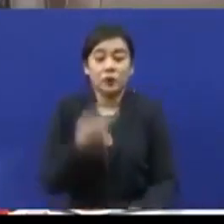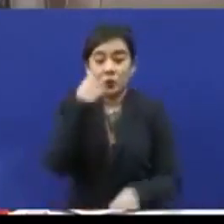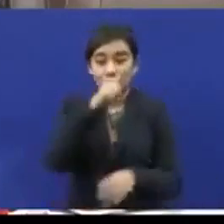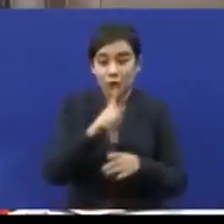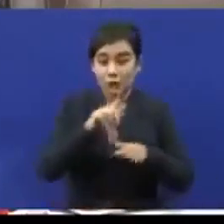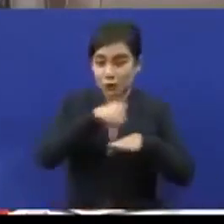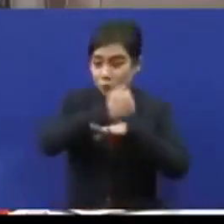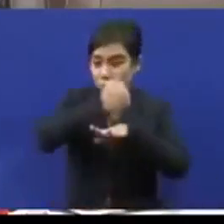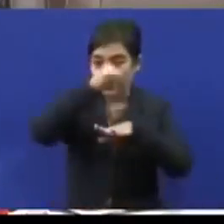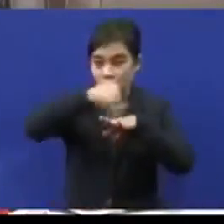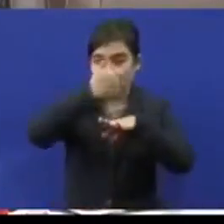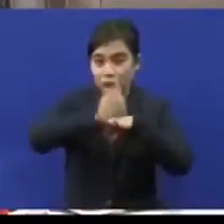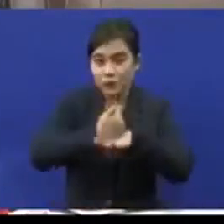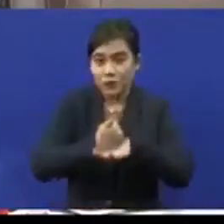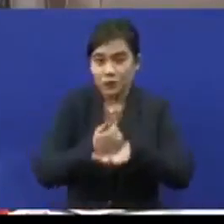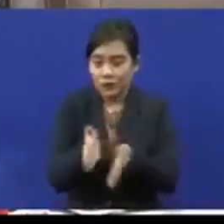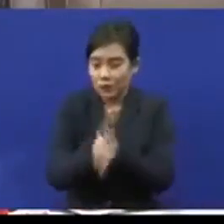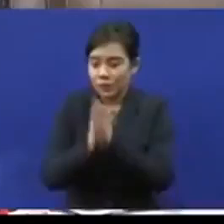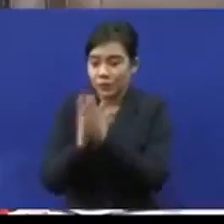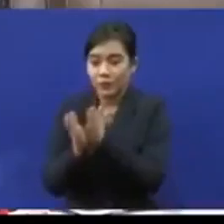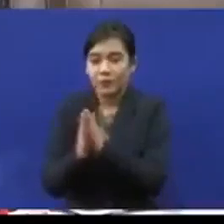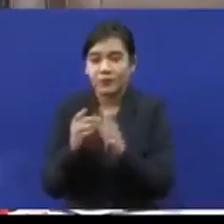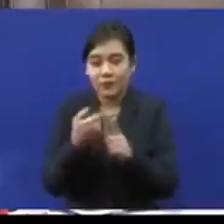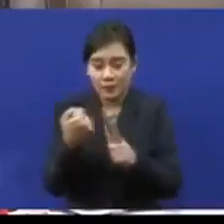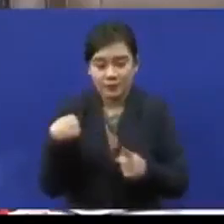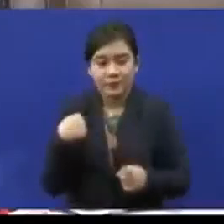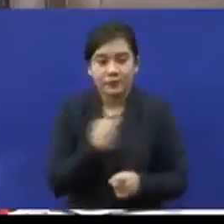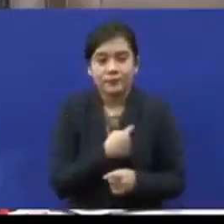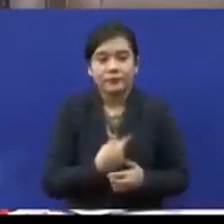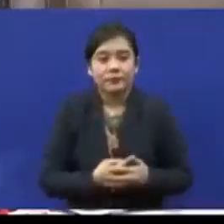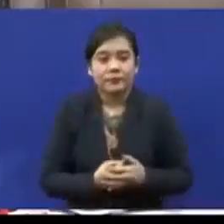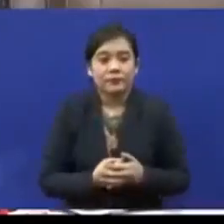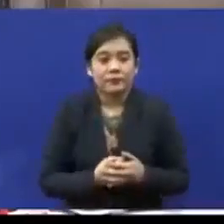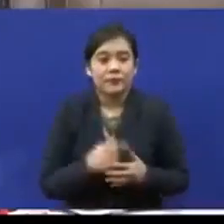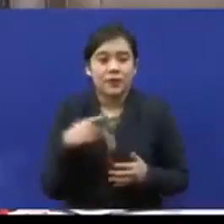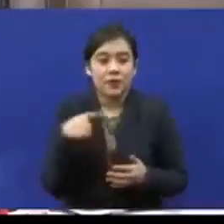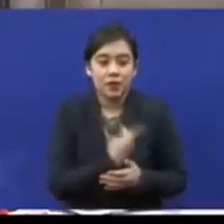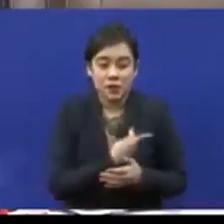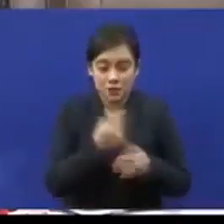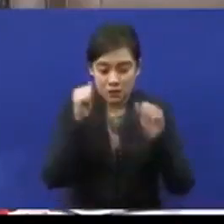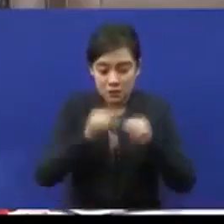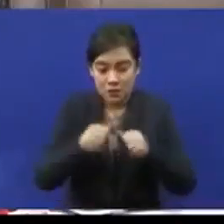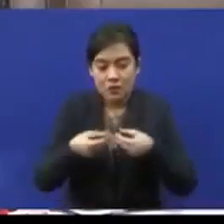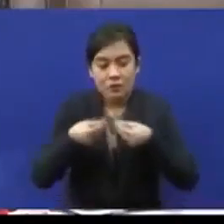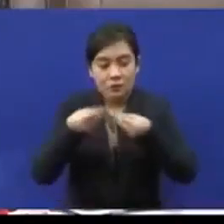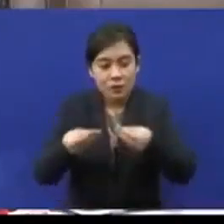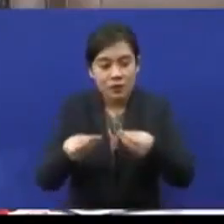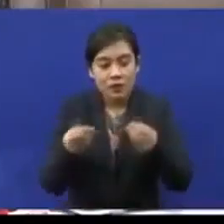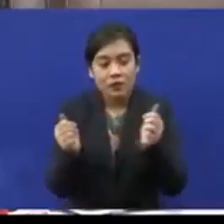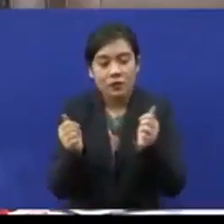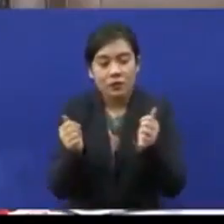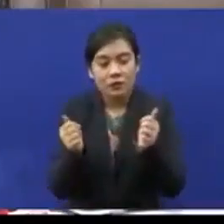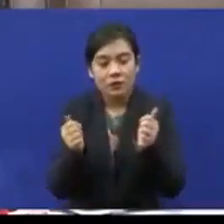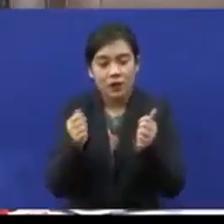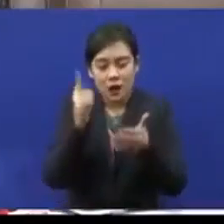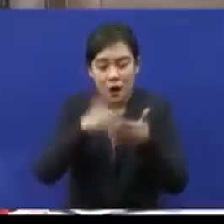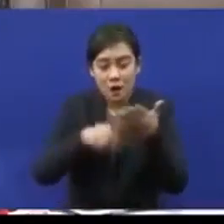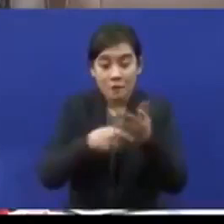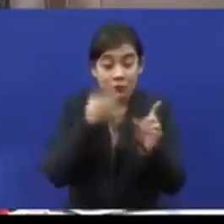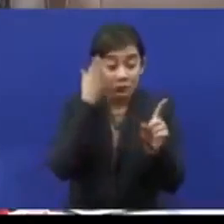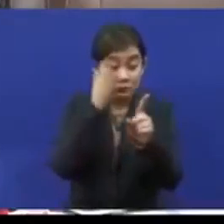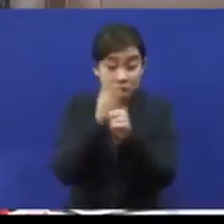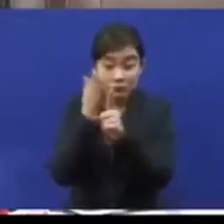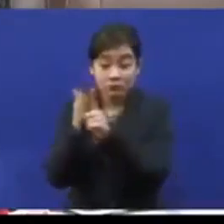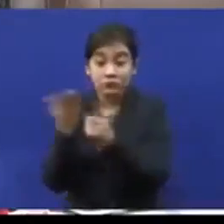-pertubuhan yang memohon peruntukan daripada kami. We need to begin with an end in mind, dengan izin. Apakah halal tujuh